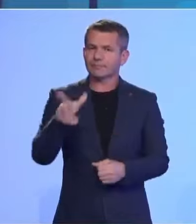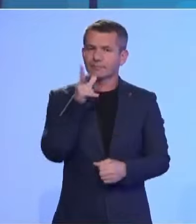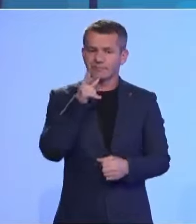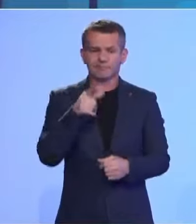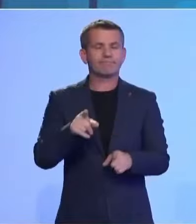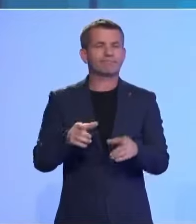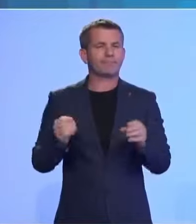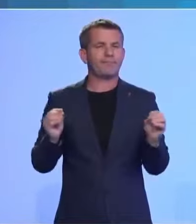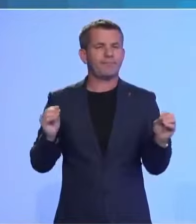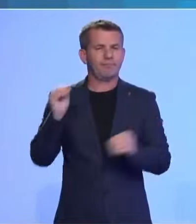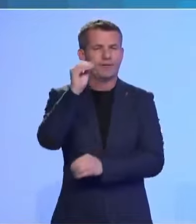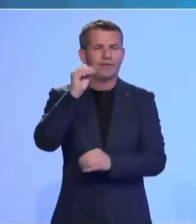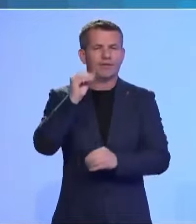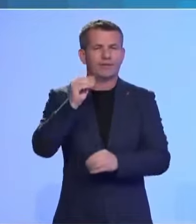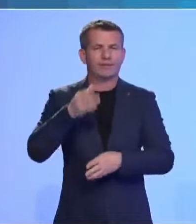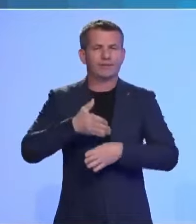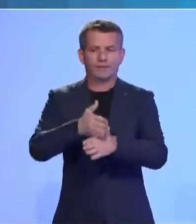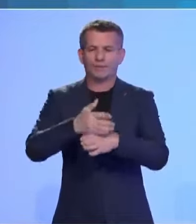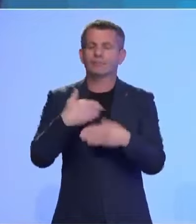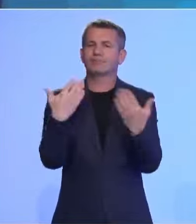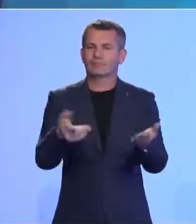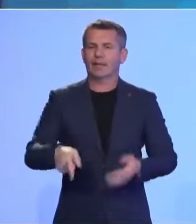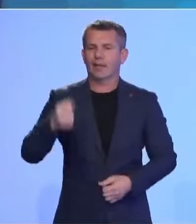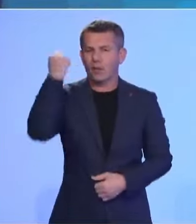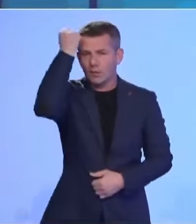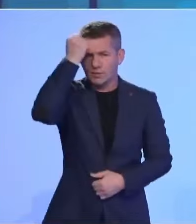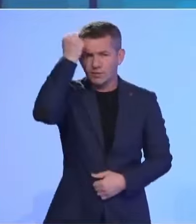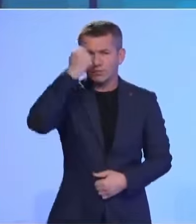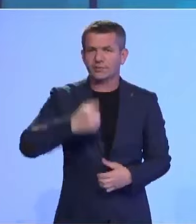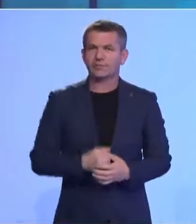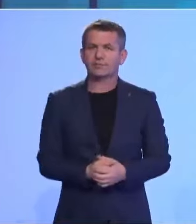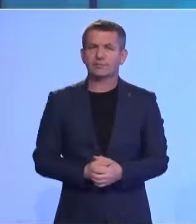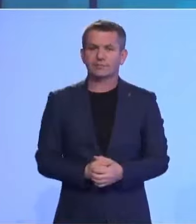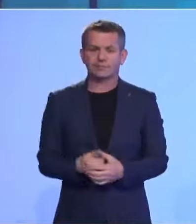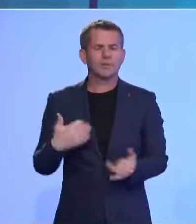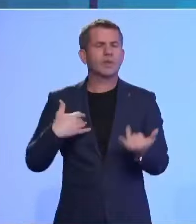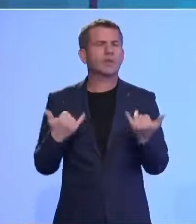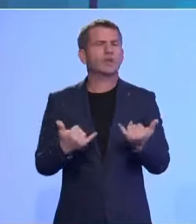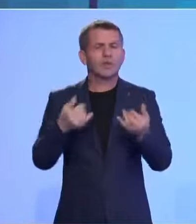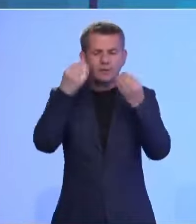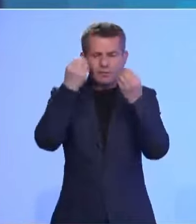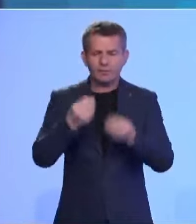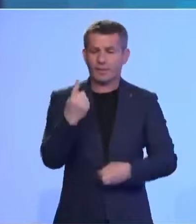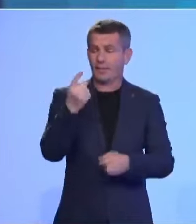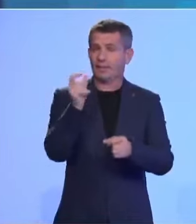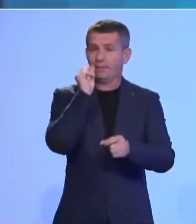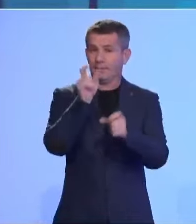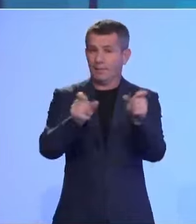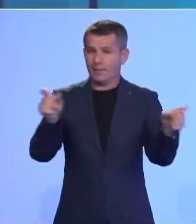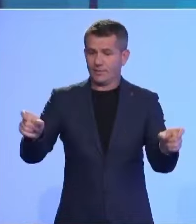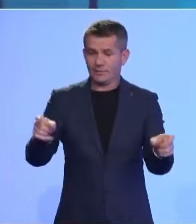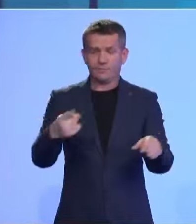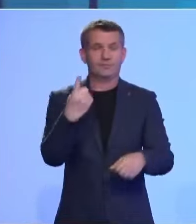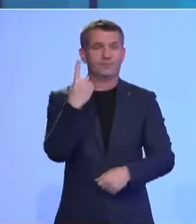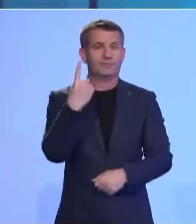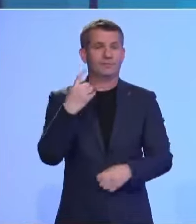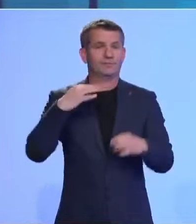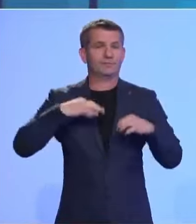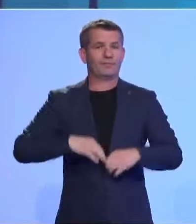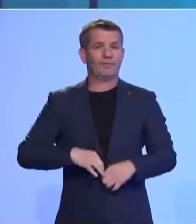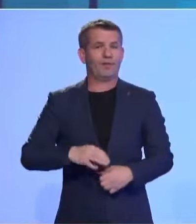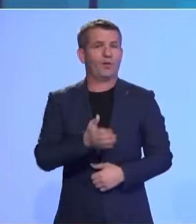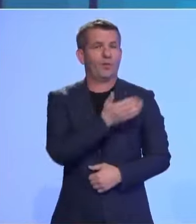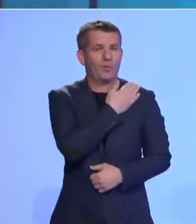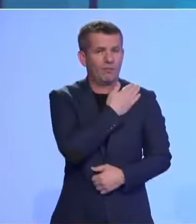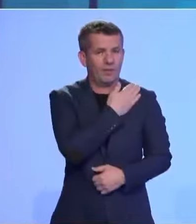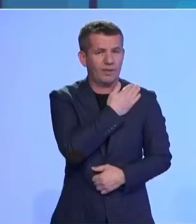Kosovës në ndershëm e drejt. Ndërojmë një rion, cili nuk ishte vetëm një emër, por ishte një epokë, presidentin historik doktor Ibrahim